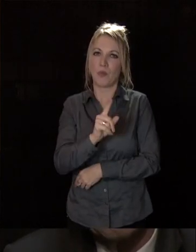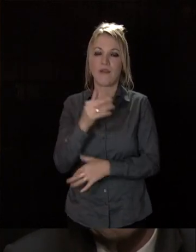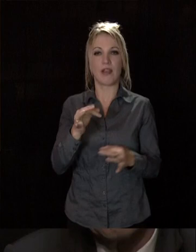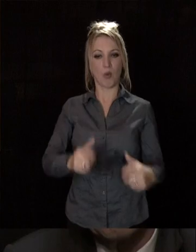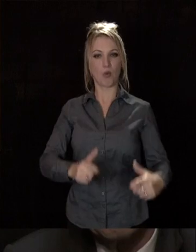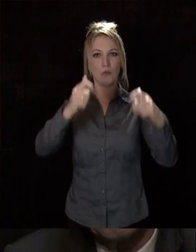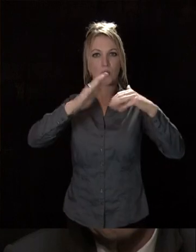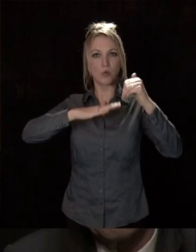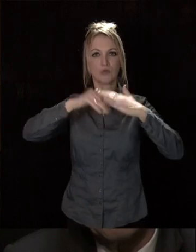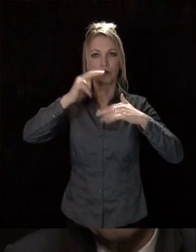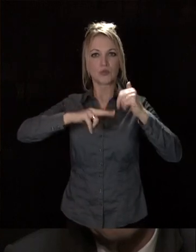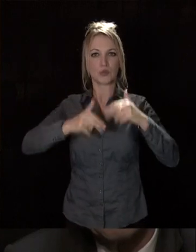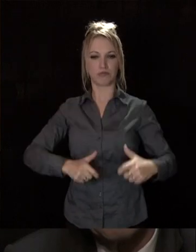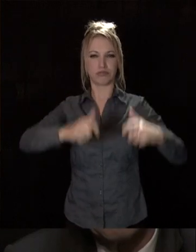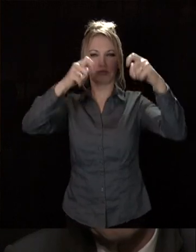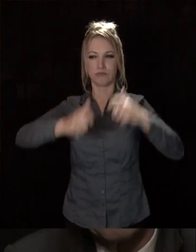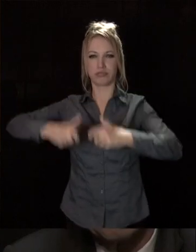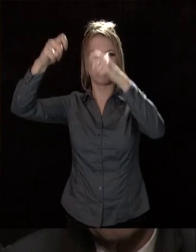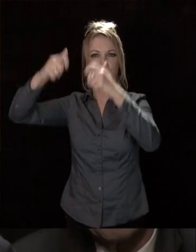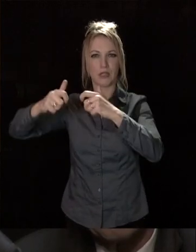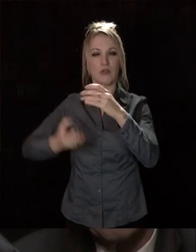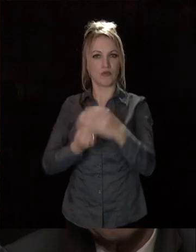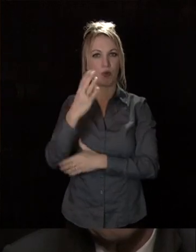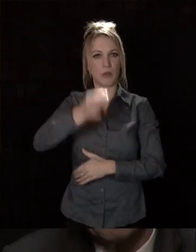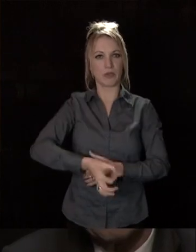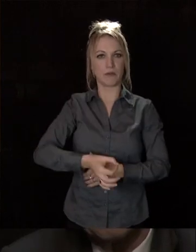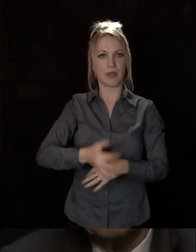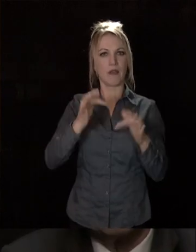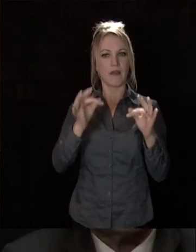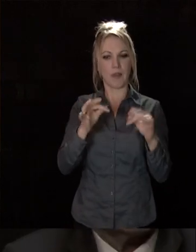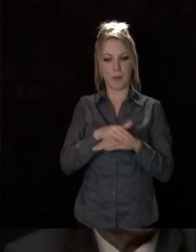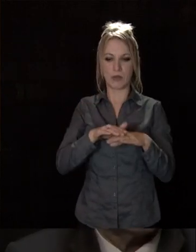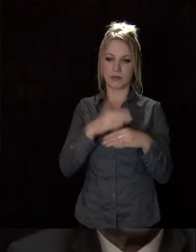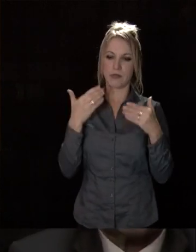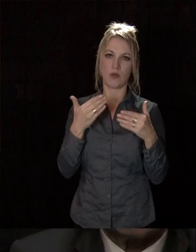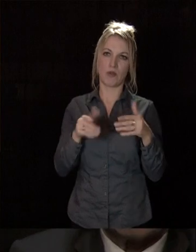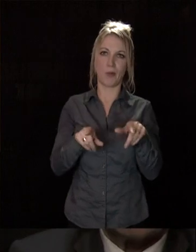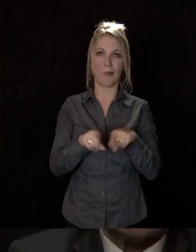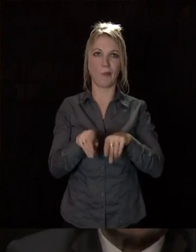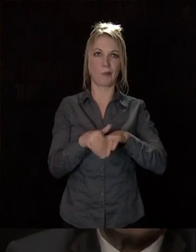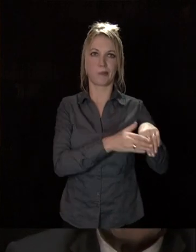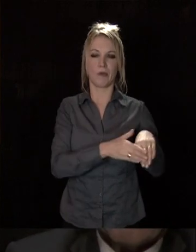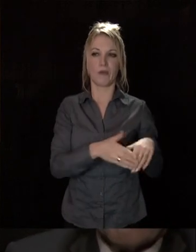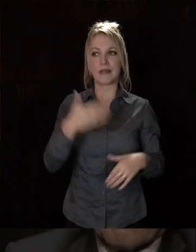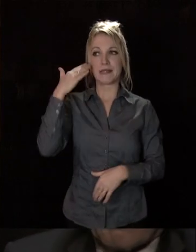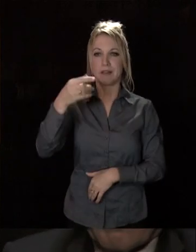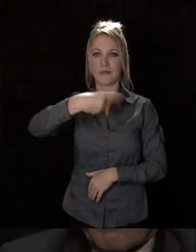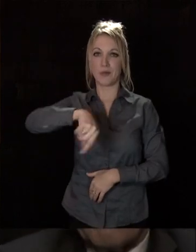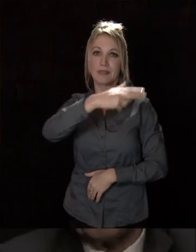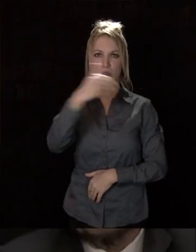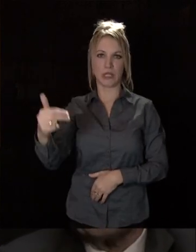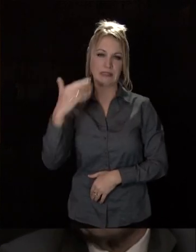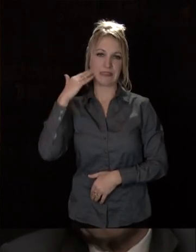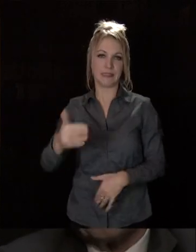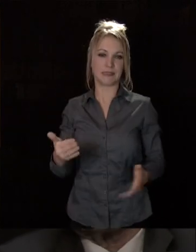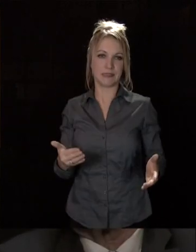Oui, il faut construire. Et le logement, dont la politique est aujourd'hui quelque peu malmenée, personne ne m'en voudra au plan national, mais